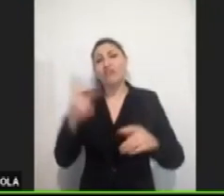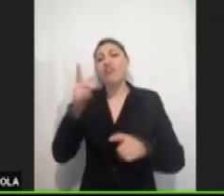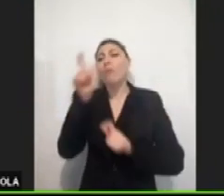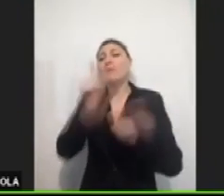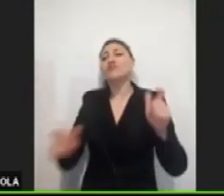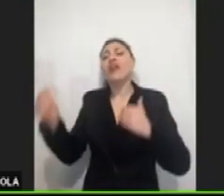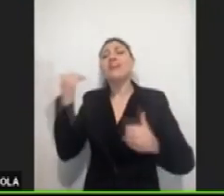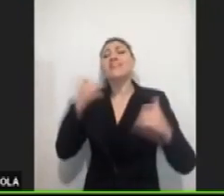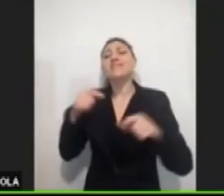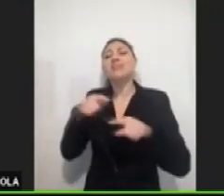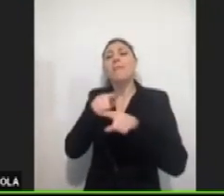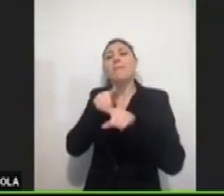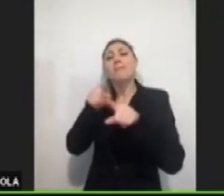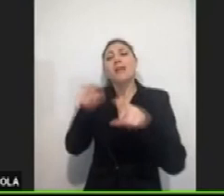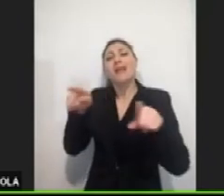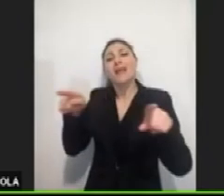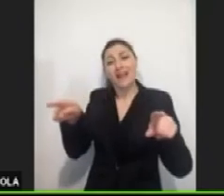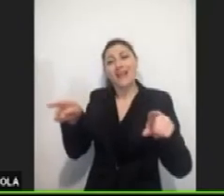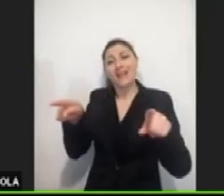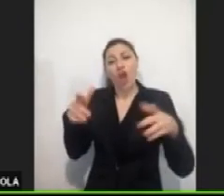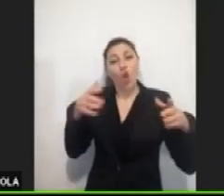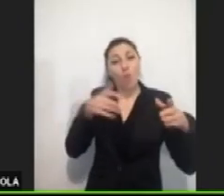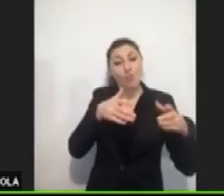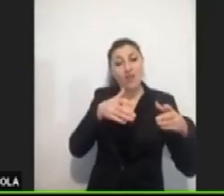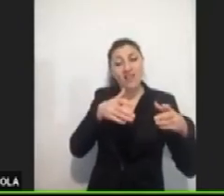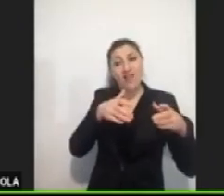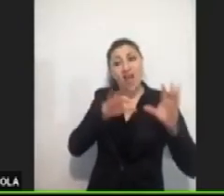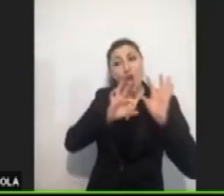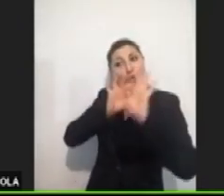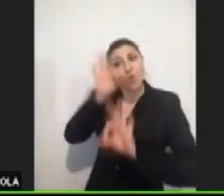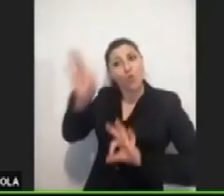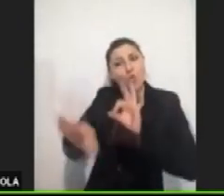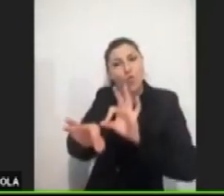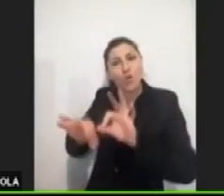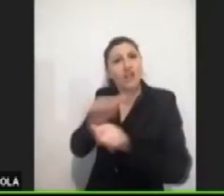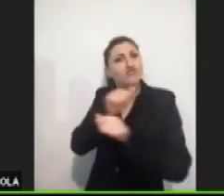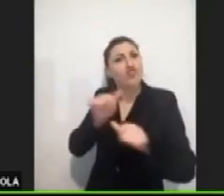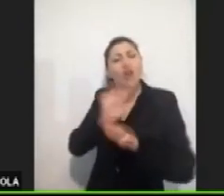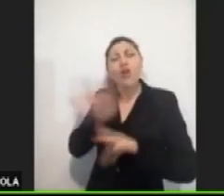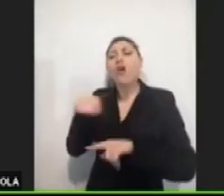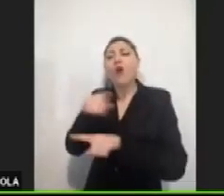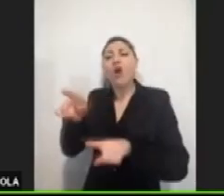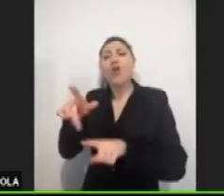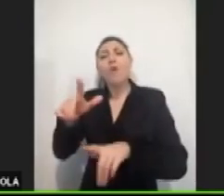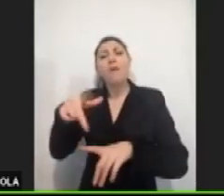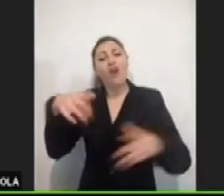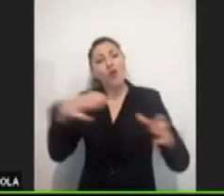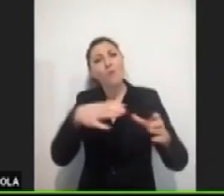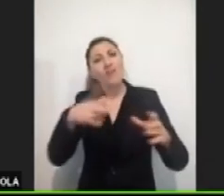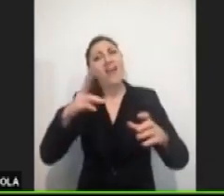di cure da parte della comunità o possono essere anche portatrici di ricchezza per la comunità stessa? Beh,